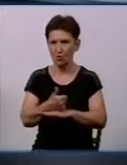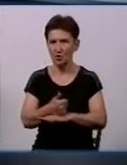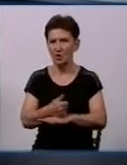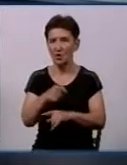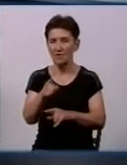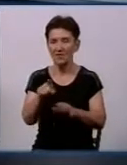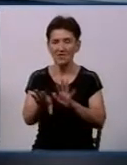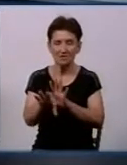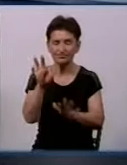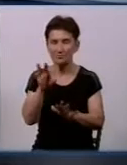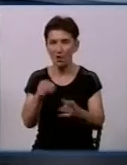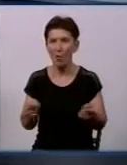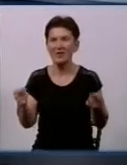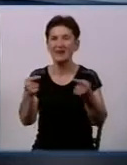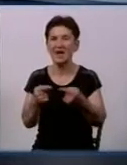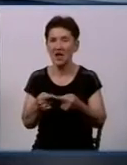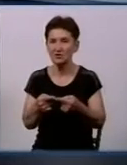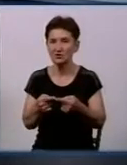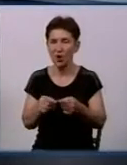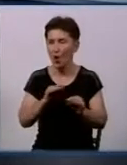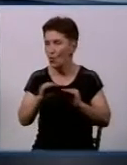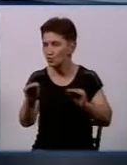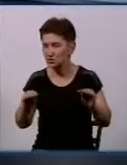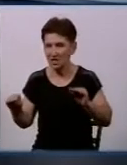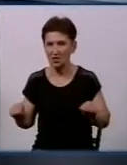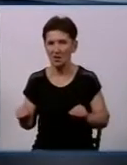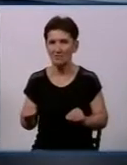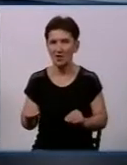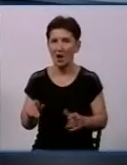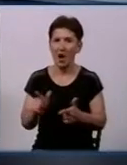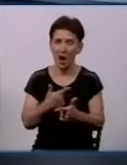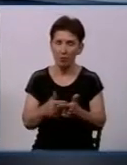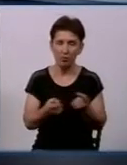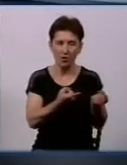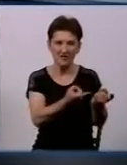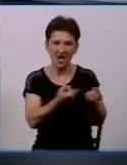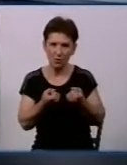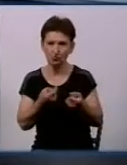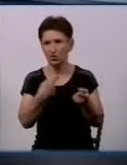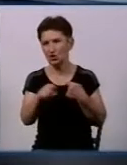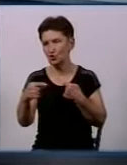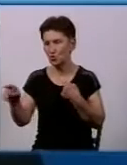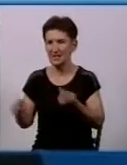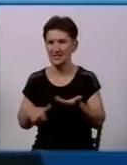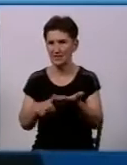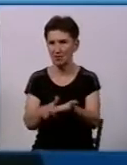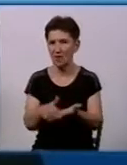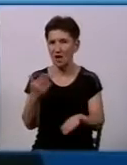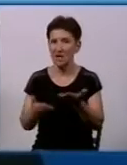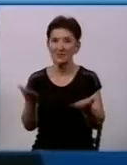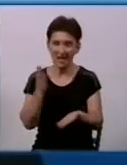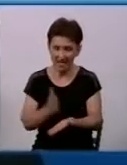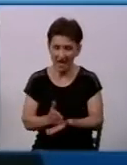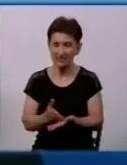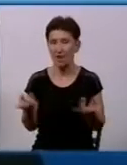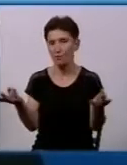визначаються в потребі установки техніки на гідранти або ж залучення додаткових сил і засобів, якщо в цьому є потреба.